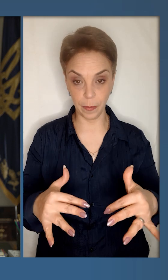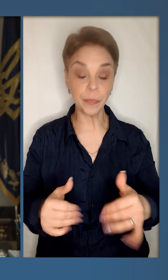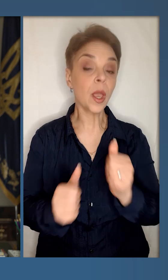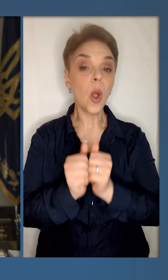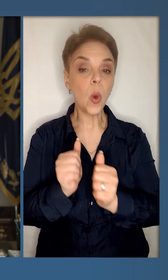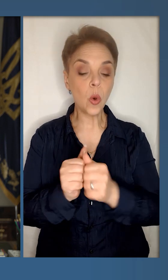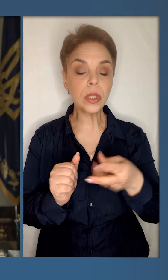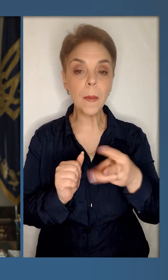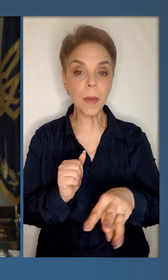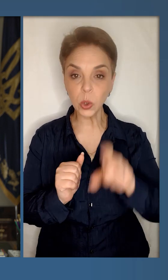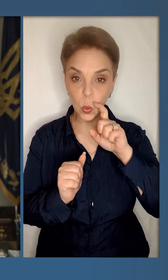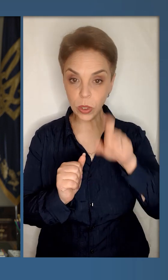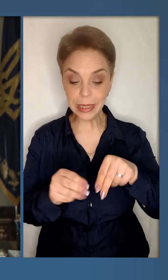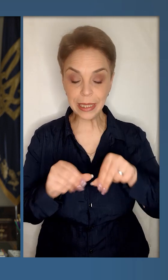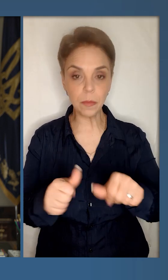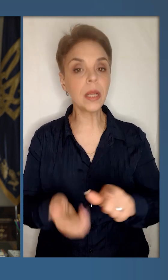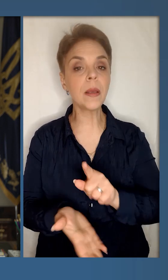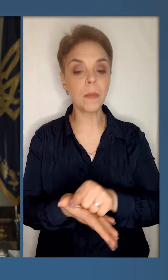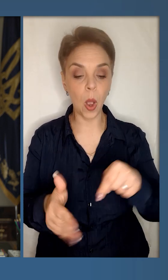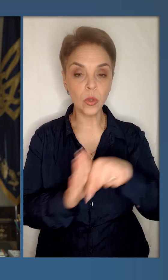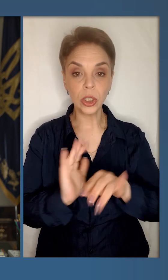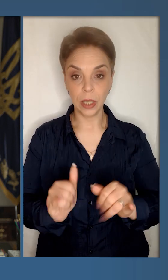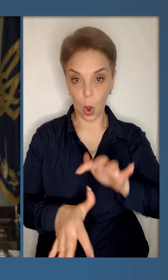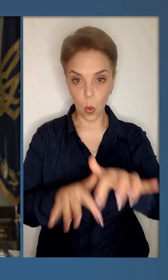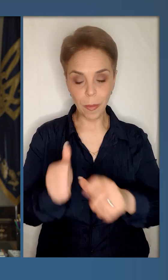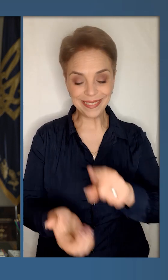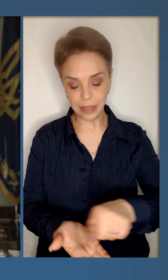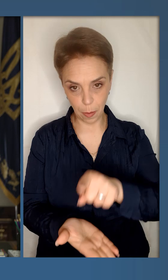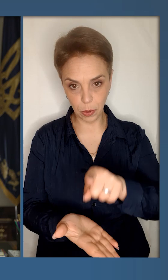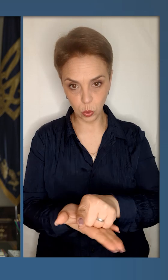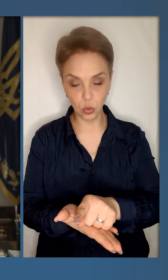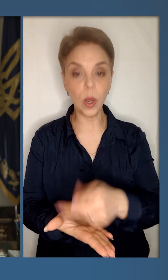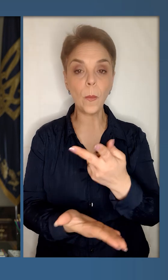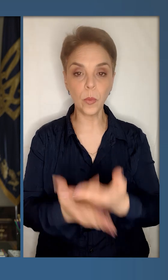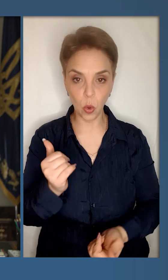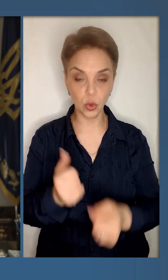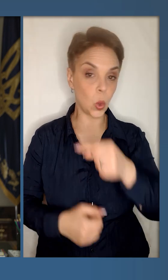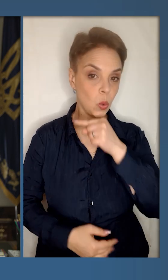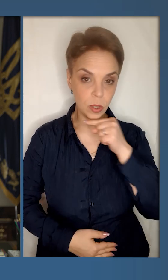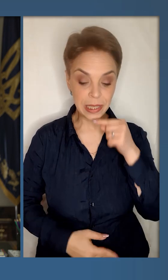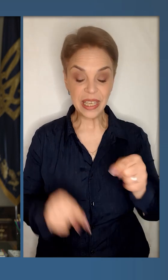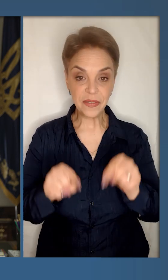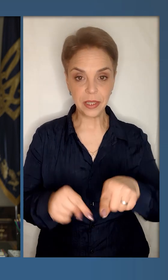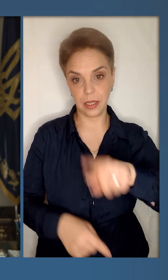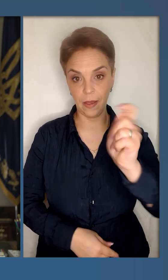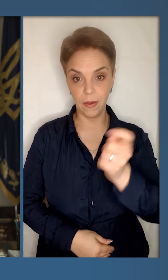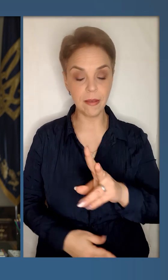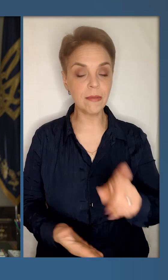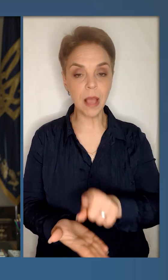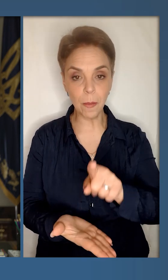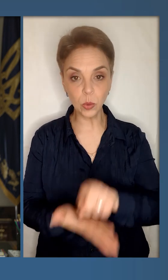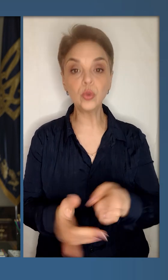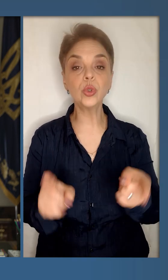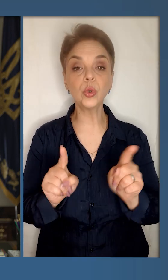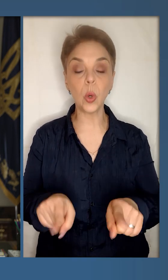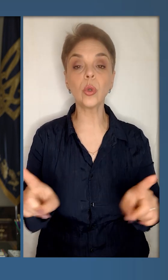втрати. Кожен метр української землі має означати для окупанта неминучість програшу Росії в цій війні.